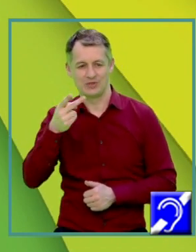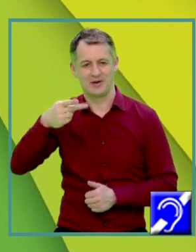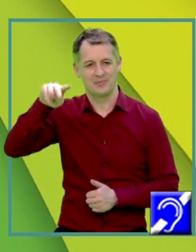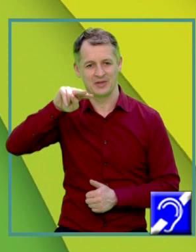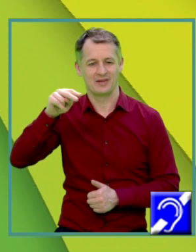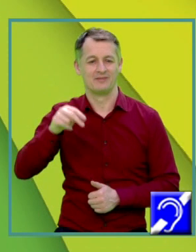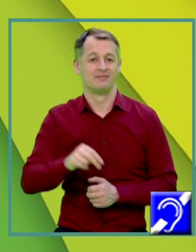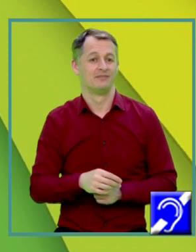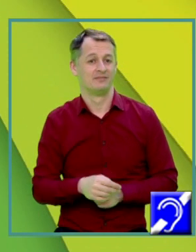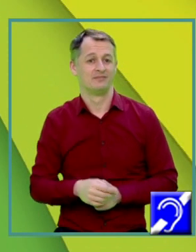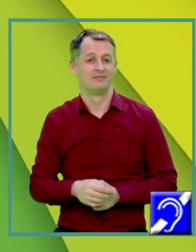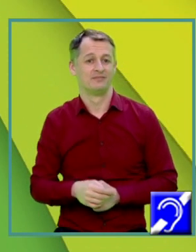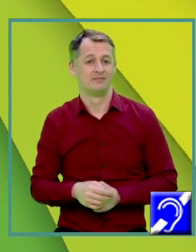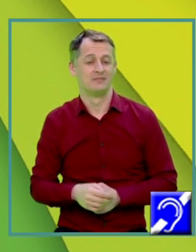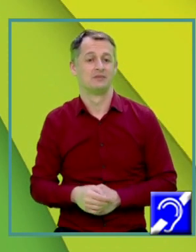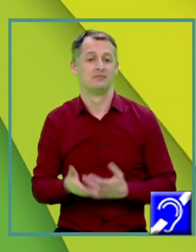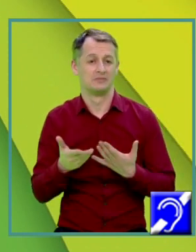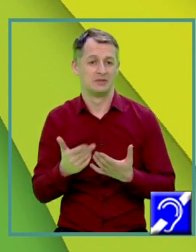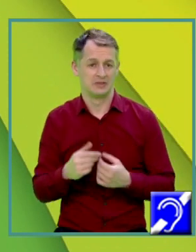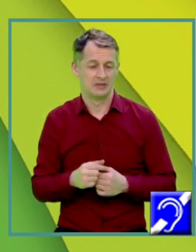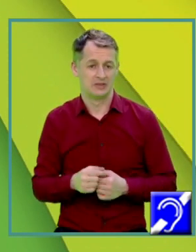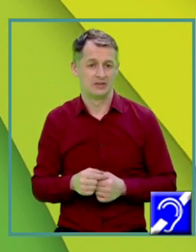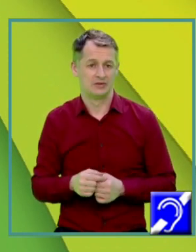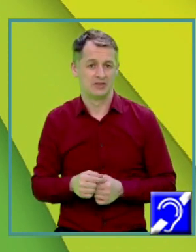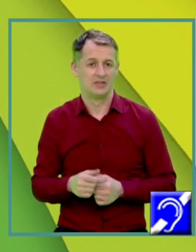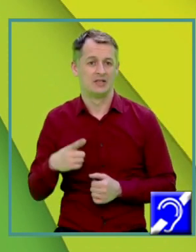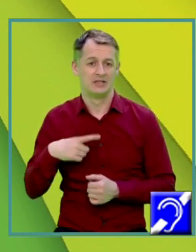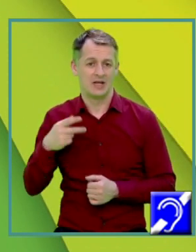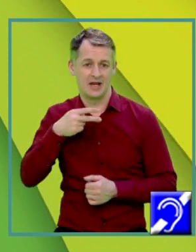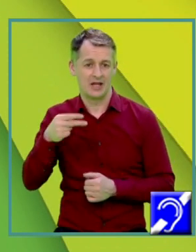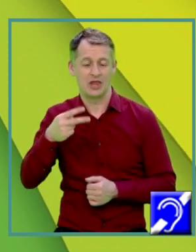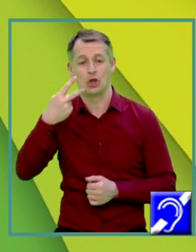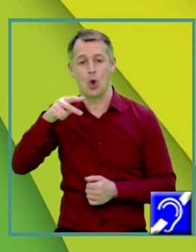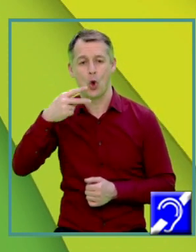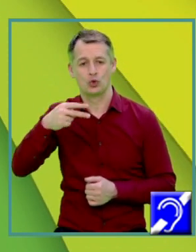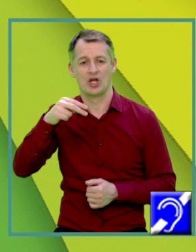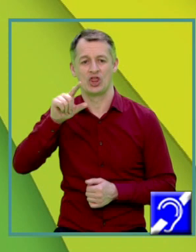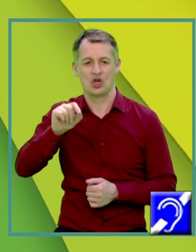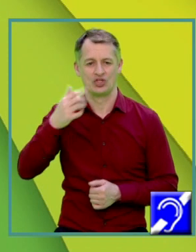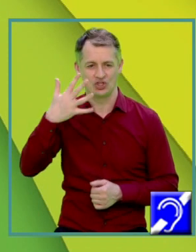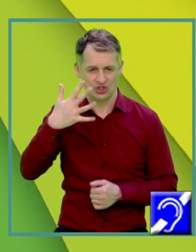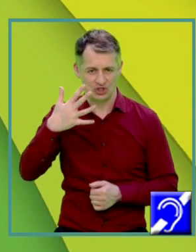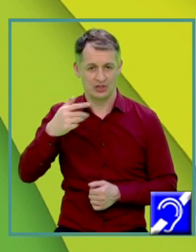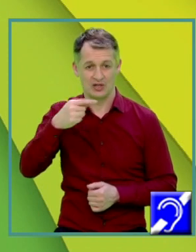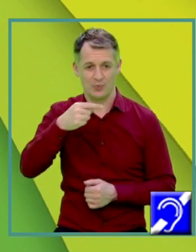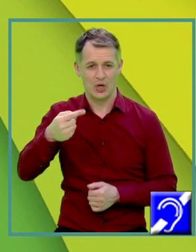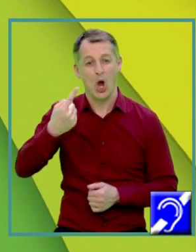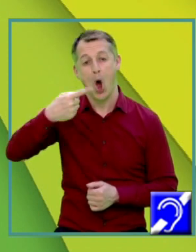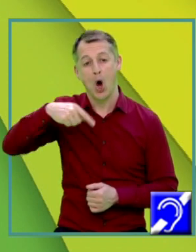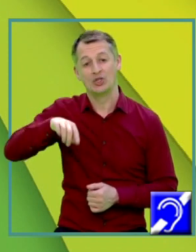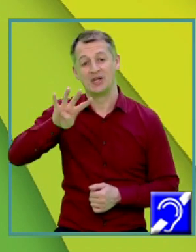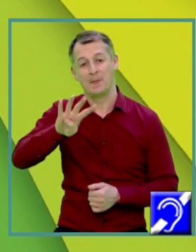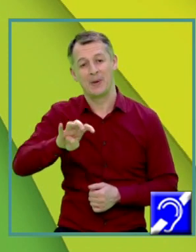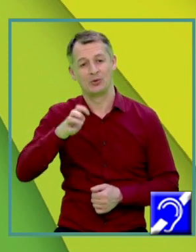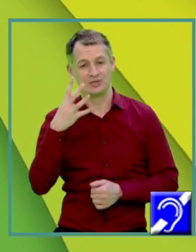pătrat Adică este egal cu 225 minus 144